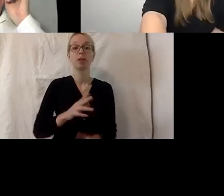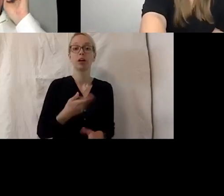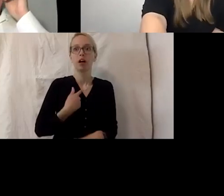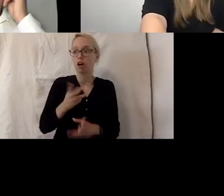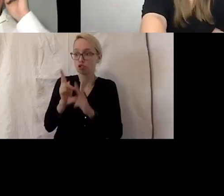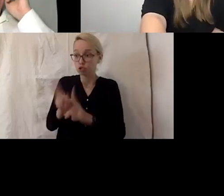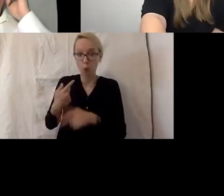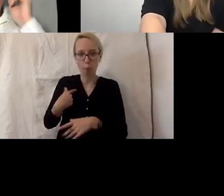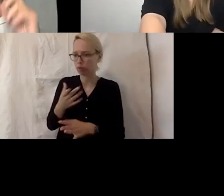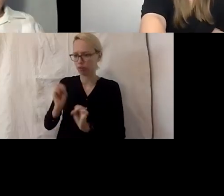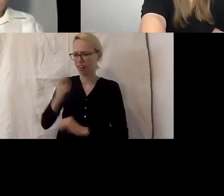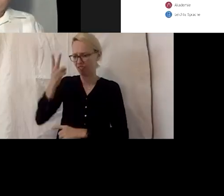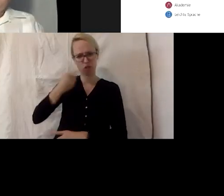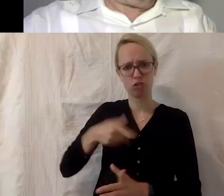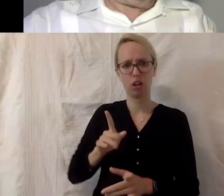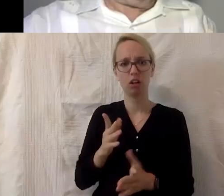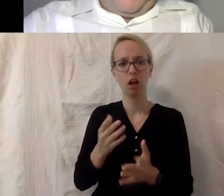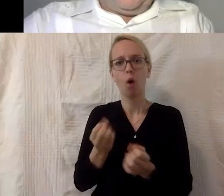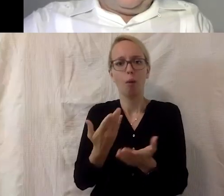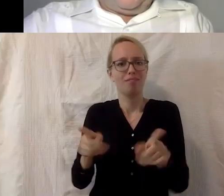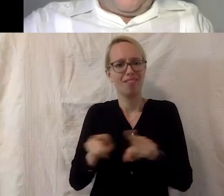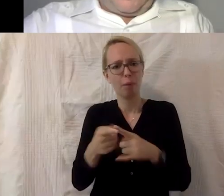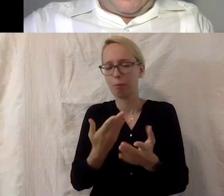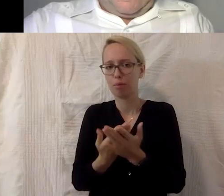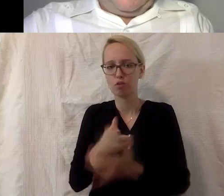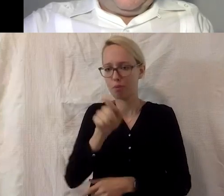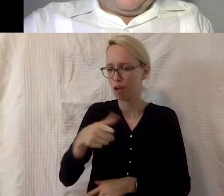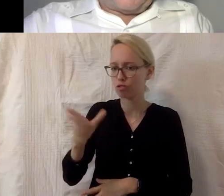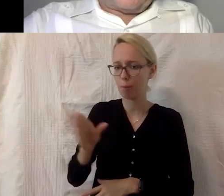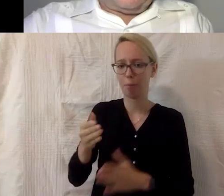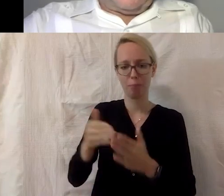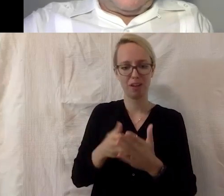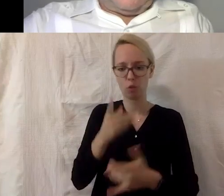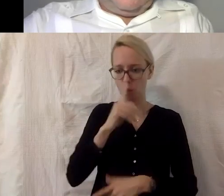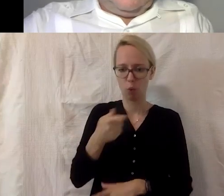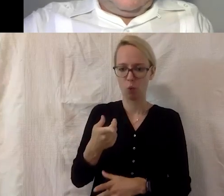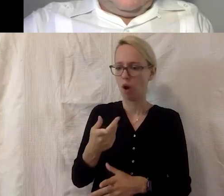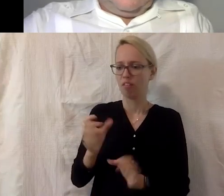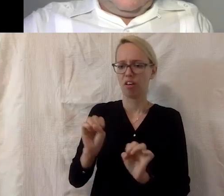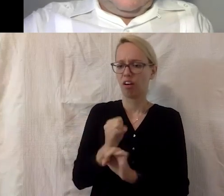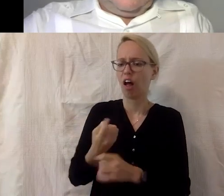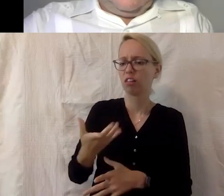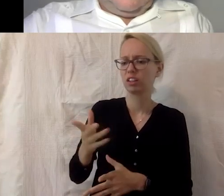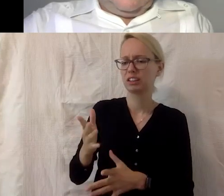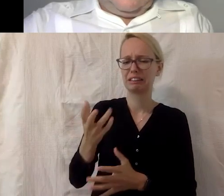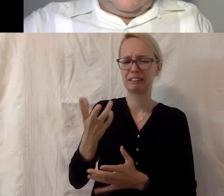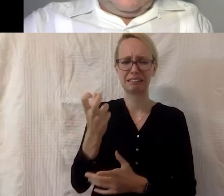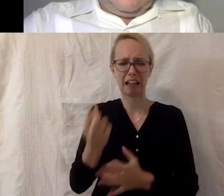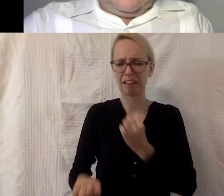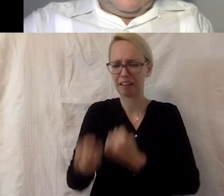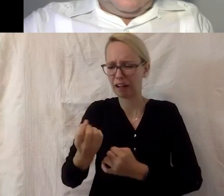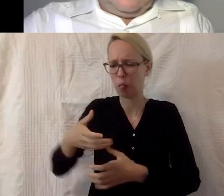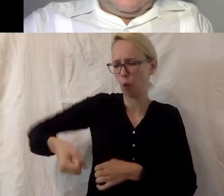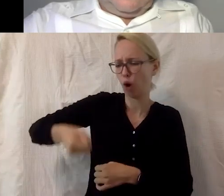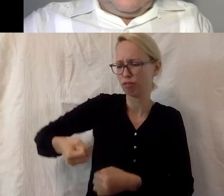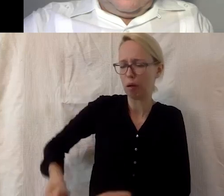unbedingt nur Menschen mit Behinderung, die keinen 30 Kilo Koffer schleppen können. Das war ja immer schon so und das war immer ein Problem.